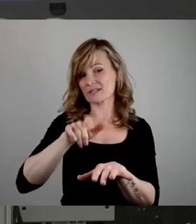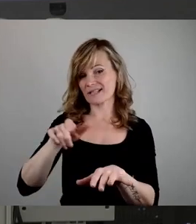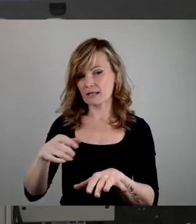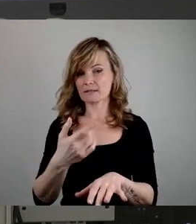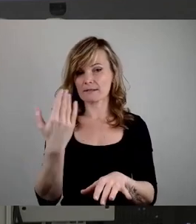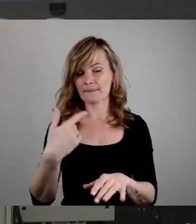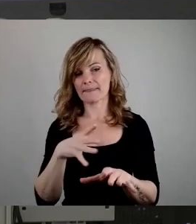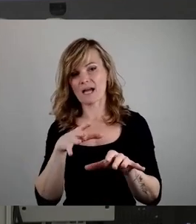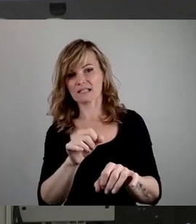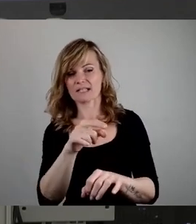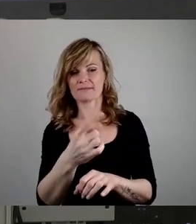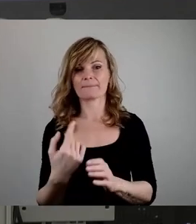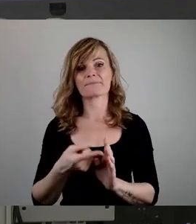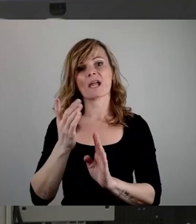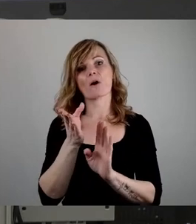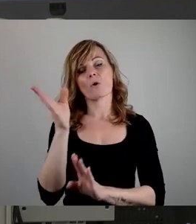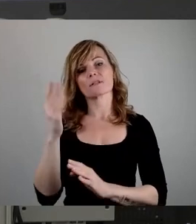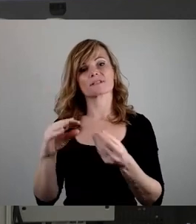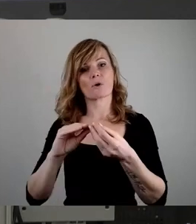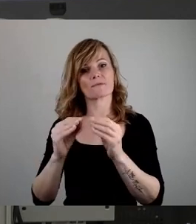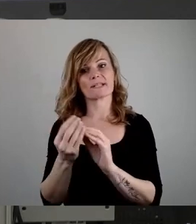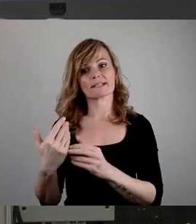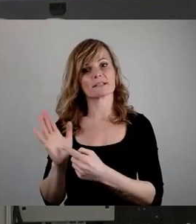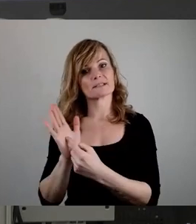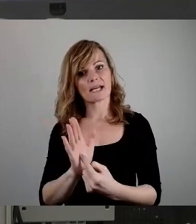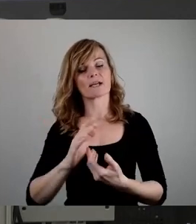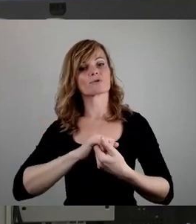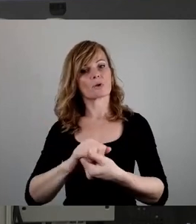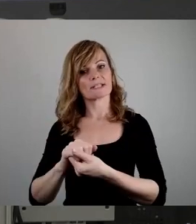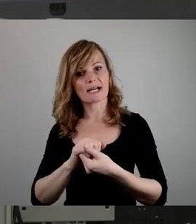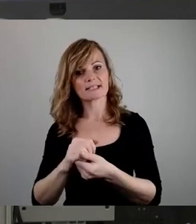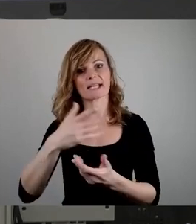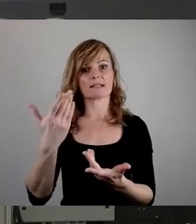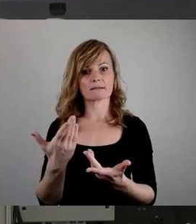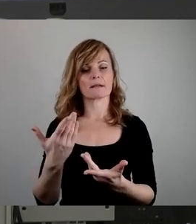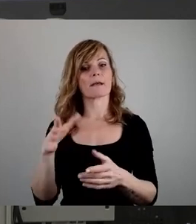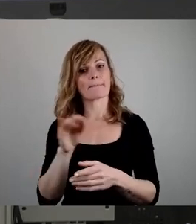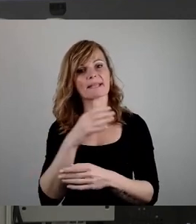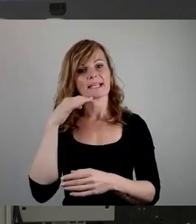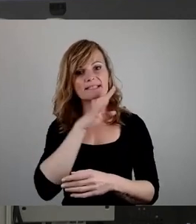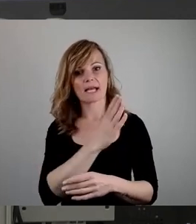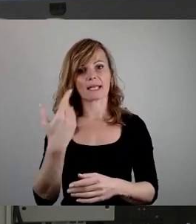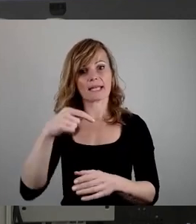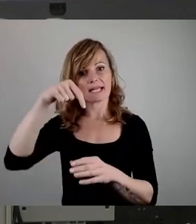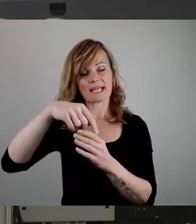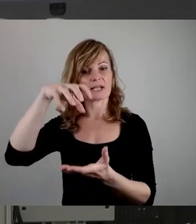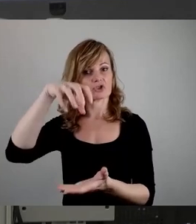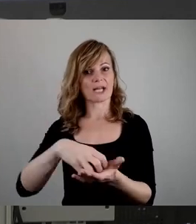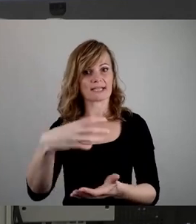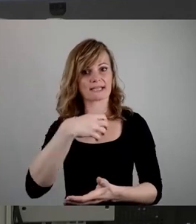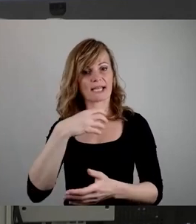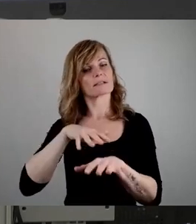Nahostkonflikts ihre Solidarität mit Israel in der Innenstadt von Dresden zum Ausdruck brachten. Zitat Ende. Die